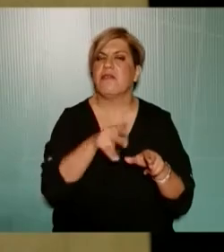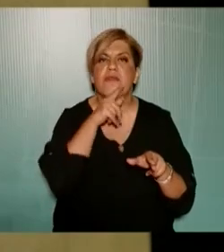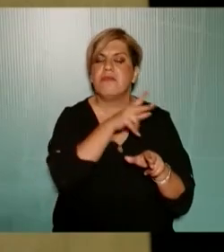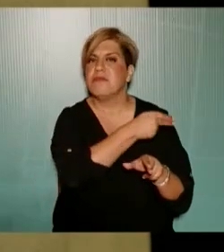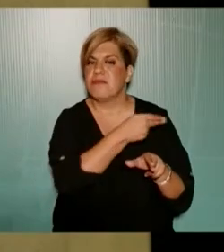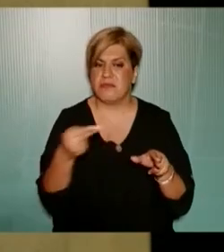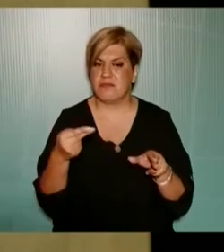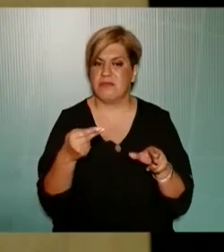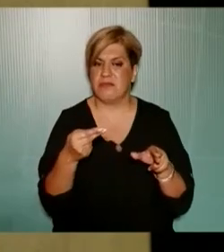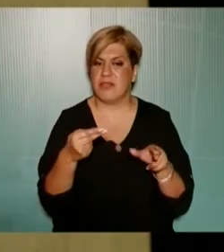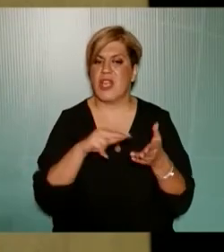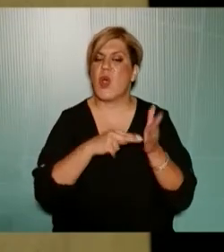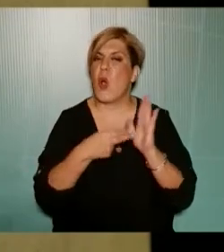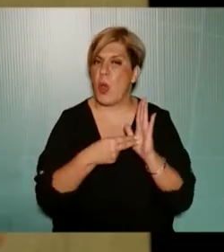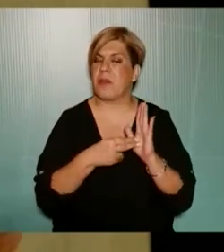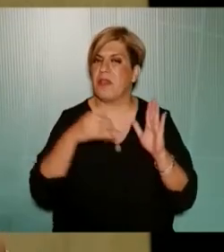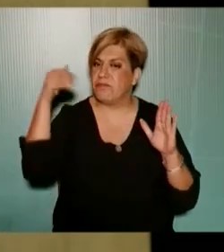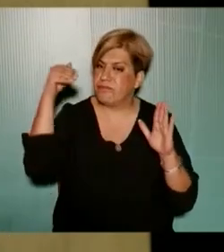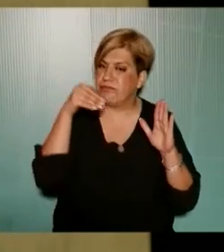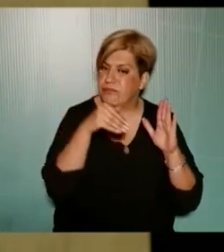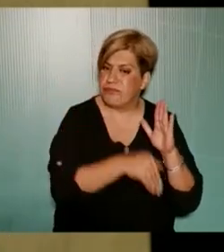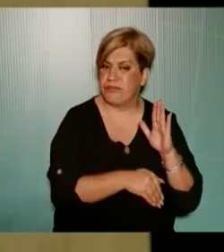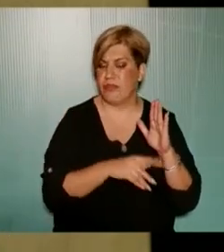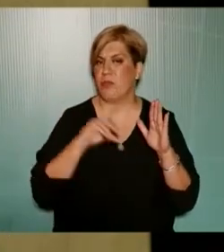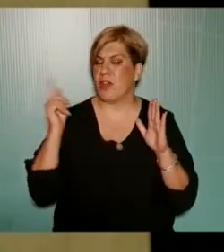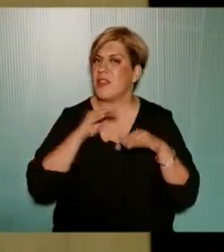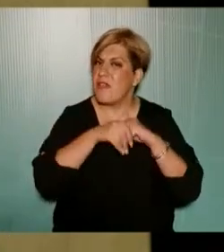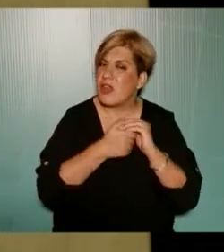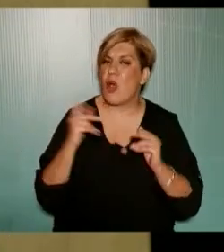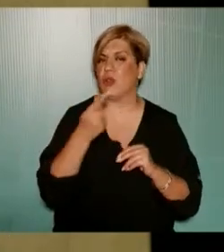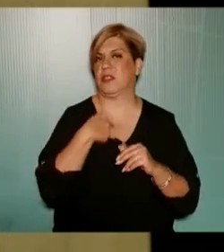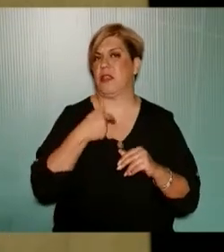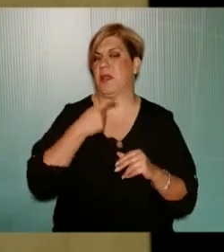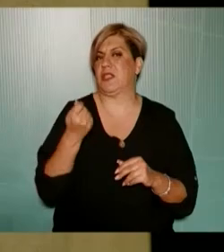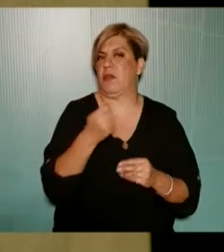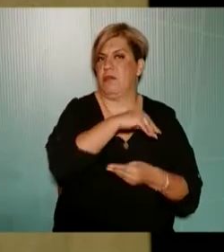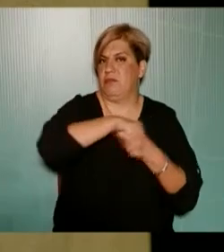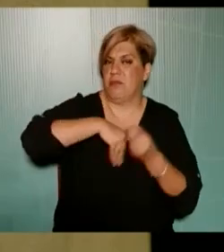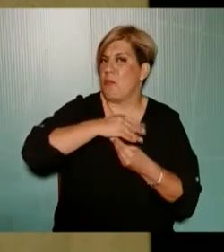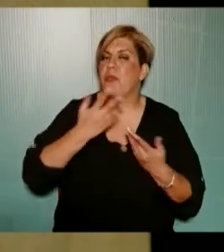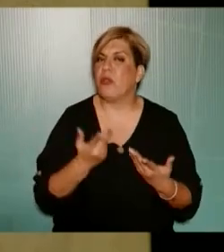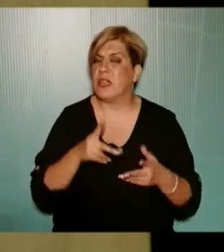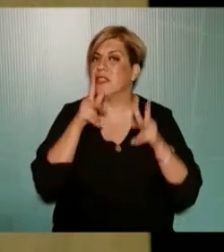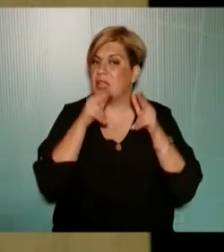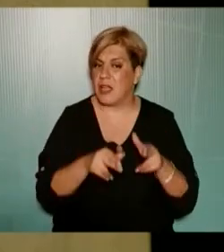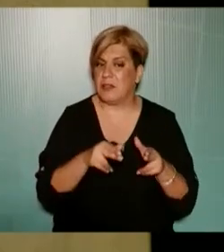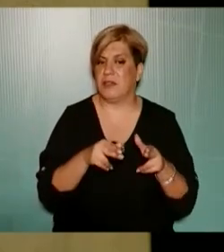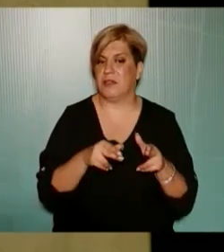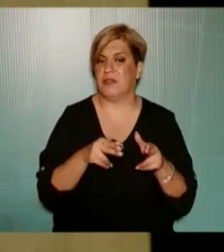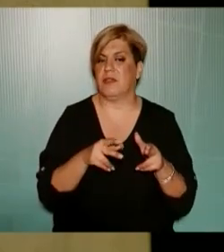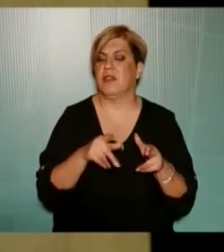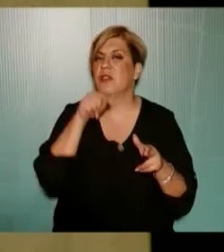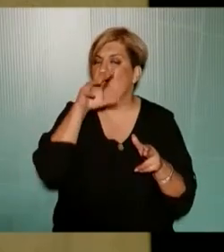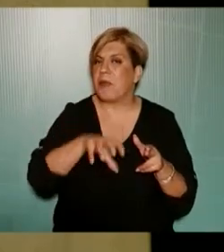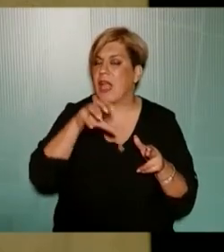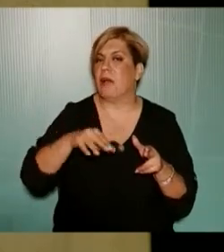την οικονομική υποχώρηση που αφορά τις τσέπες ολωνών μας και την καθημερινότητά μας Τι θα κάνουμε να σταματήσει το brain drain που συμβαίνει σε